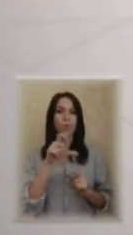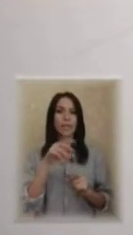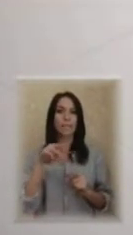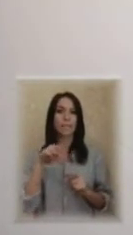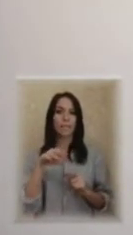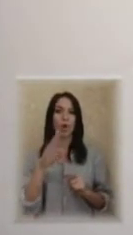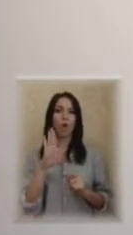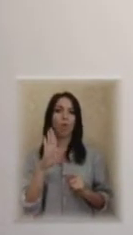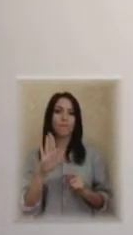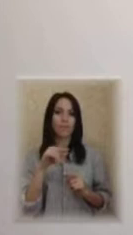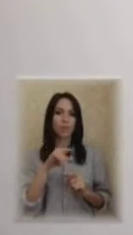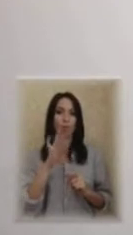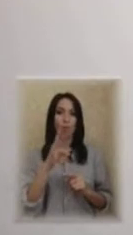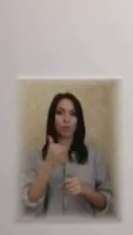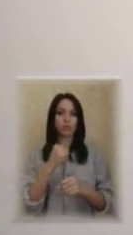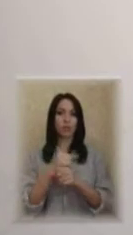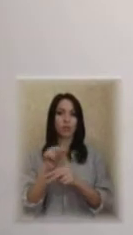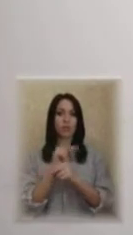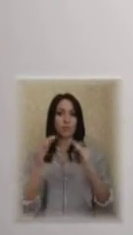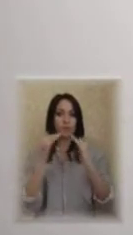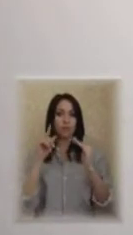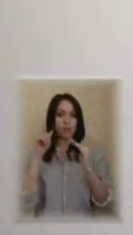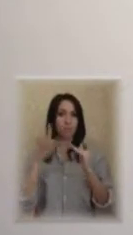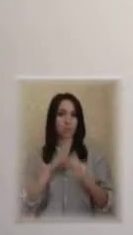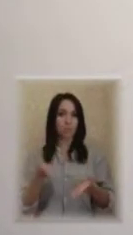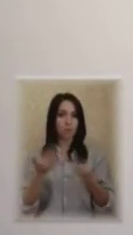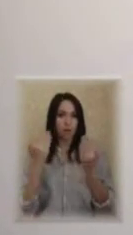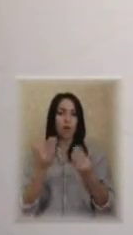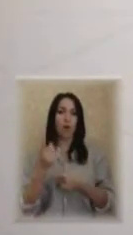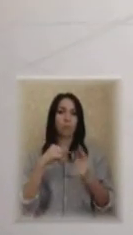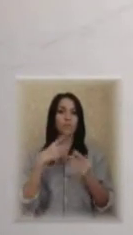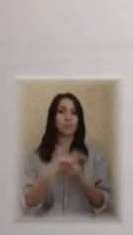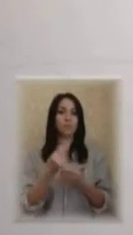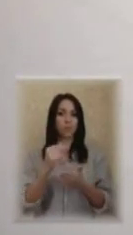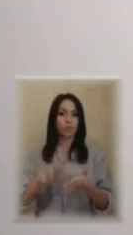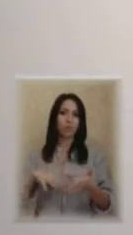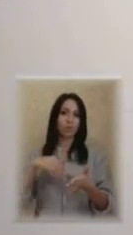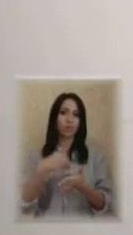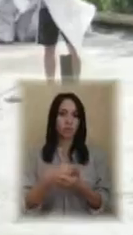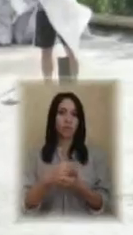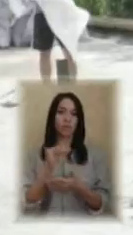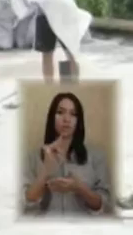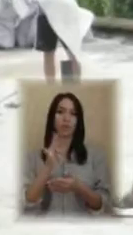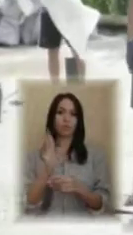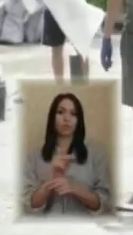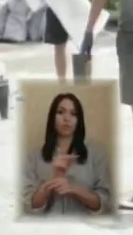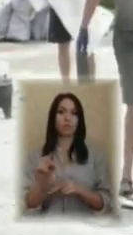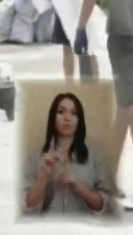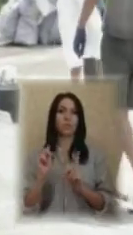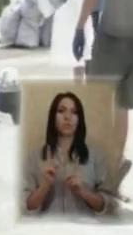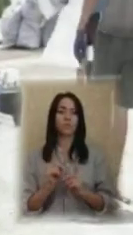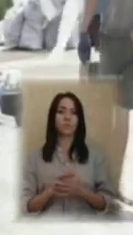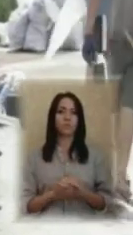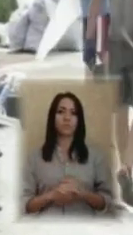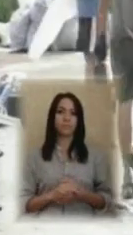виконує зараз роботи на даху цього будинку, власним коштом ліквідує ті проблеми, що виникли в процесі ремонту. Микола Ходикін